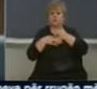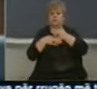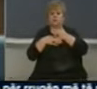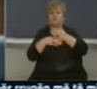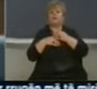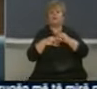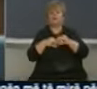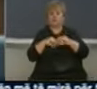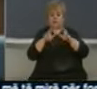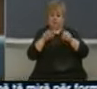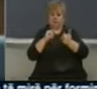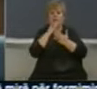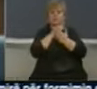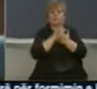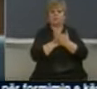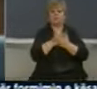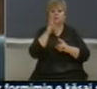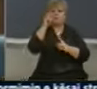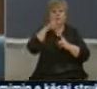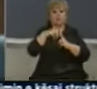minutajën në radio-televizion në Kosovës.